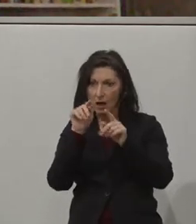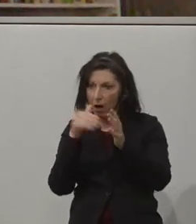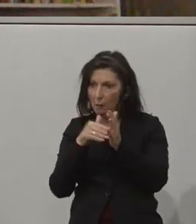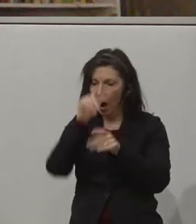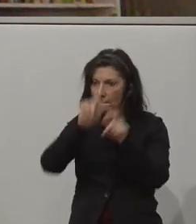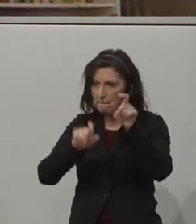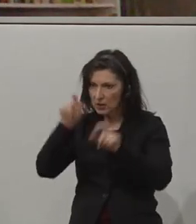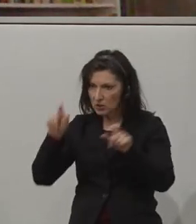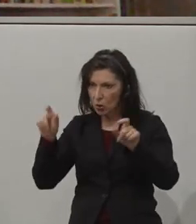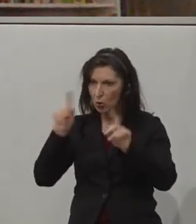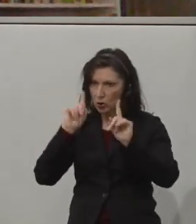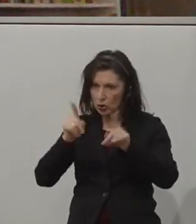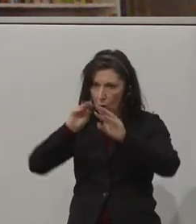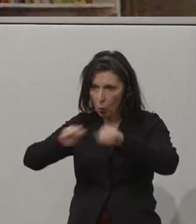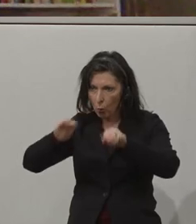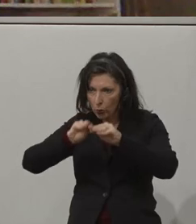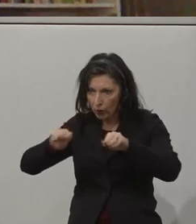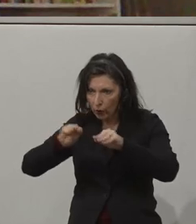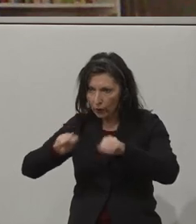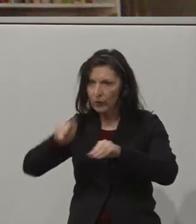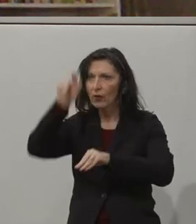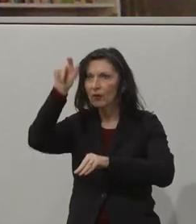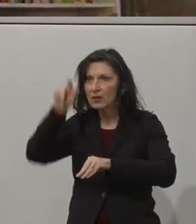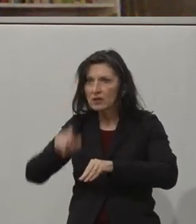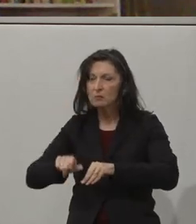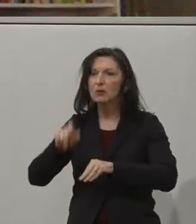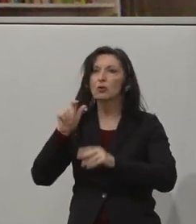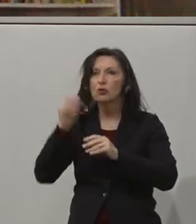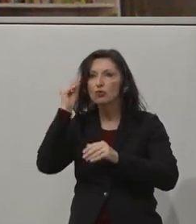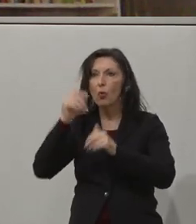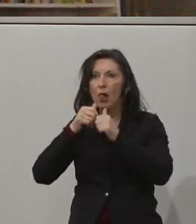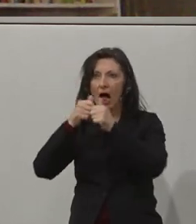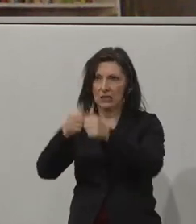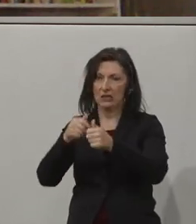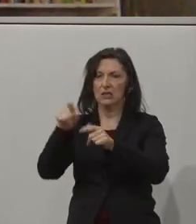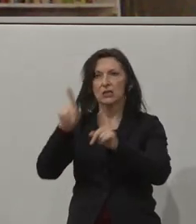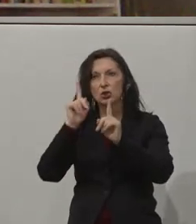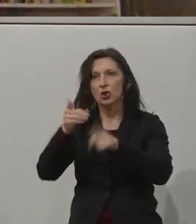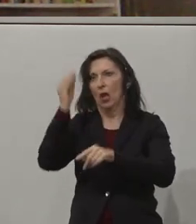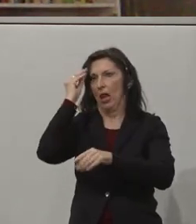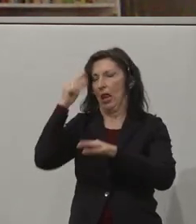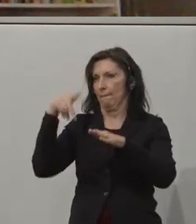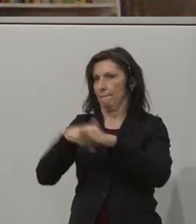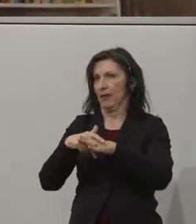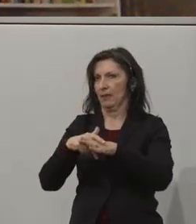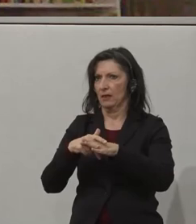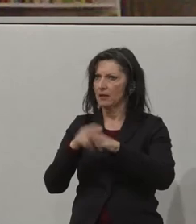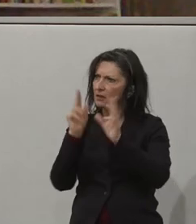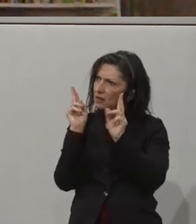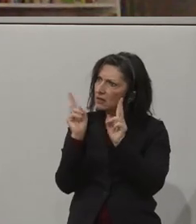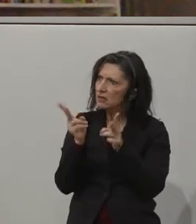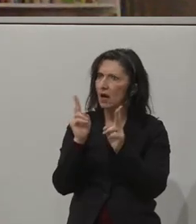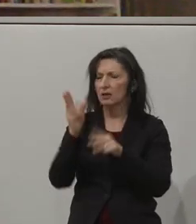eine Lernbehinderung haben. Ich glaube, das wird auch die schulische Inklusion